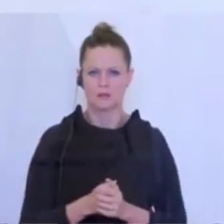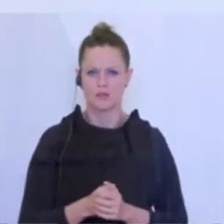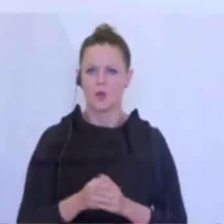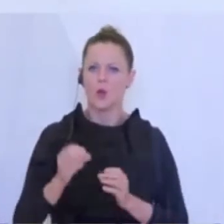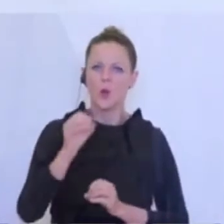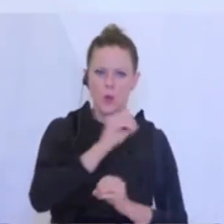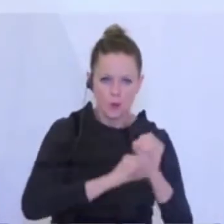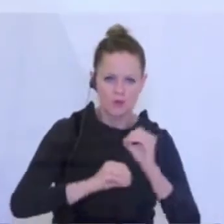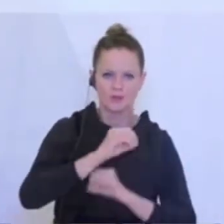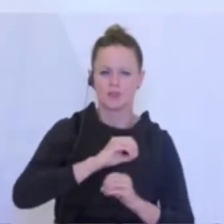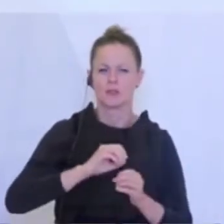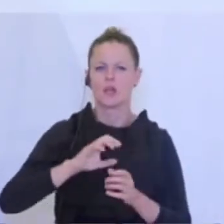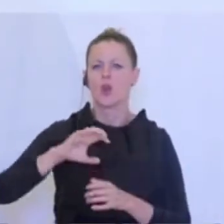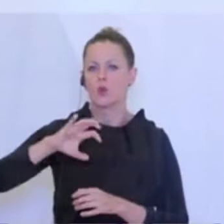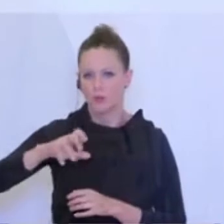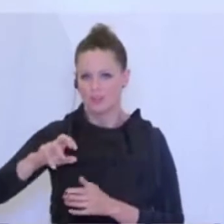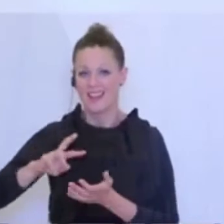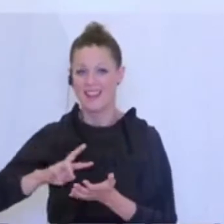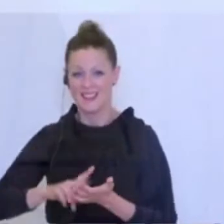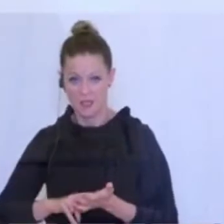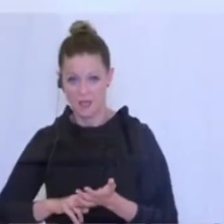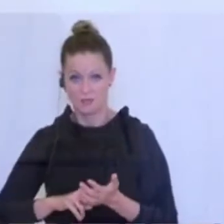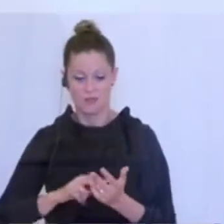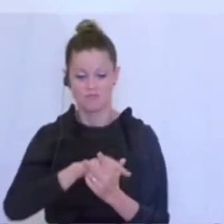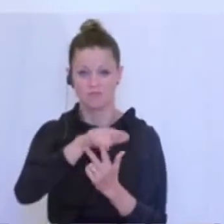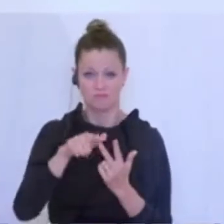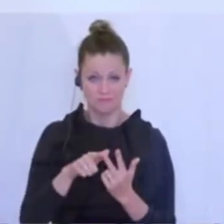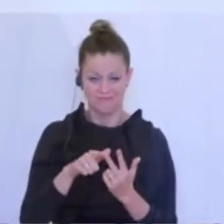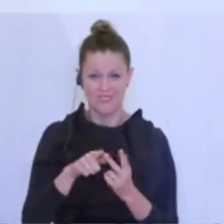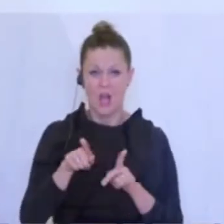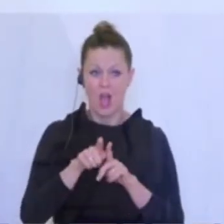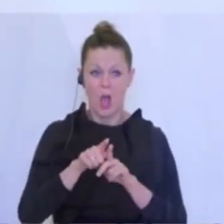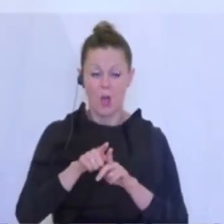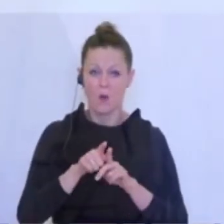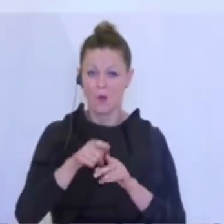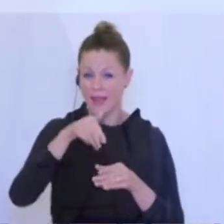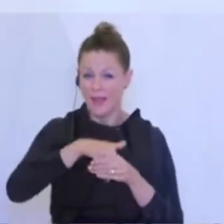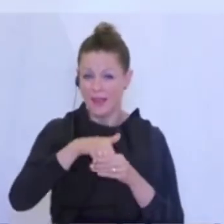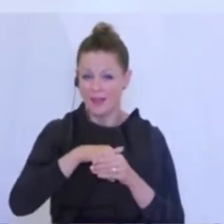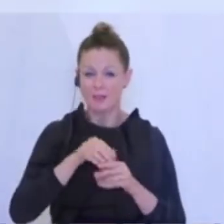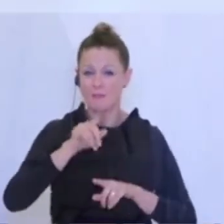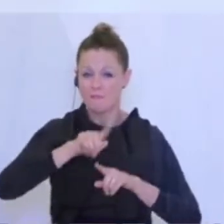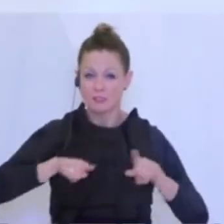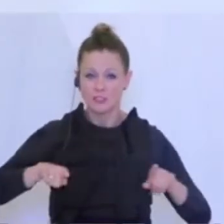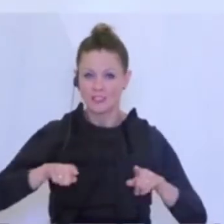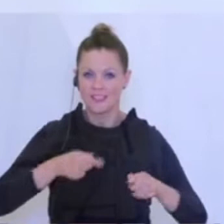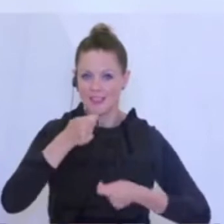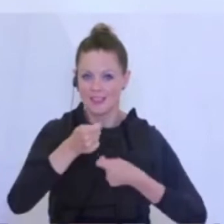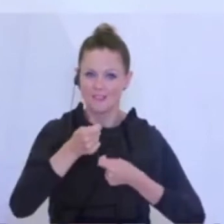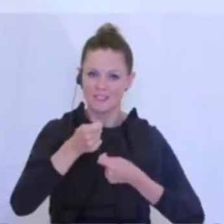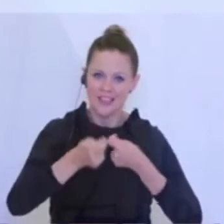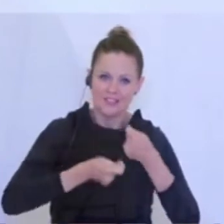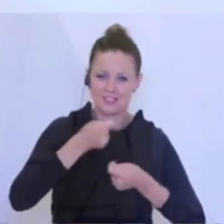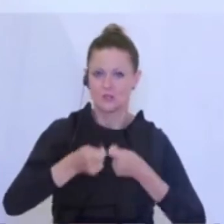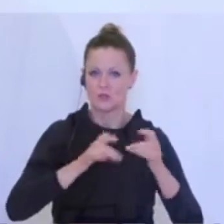ökologisieren, regionalisieren, digitalisieren. Auch da ist ein Schlummern, Investitionen, wenn man bei der IT-Infrastruktur das jetzt